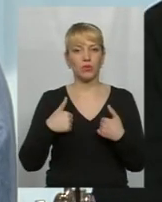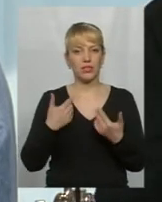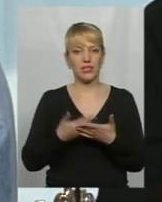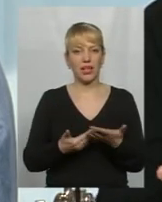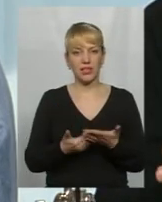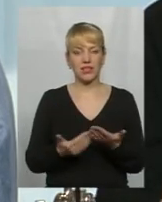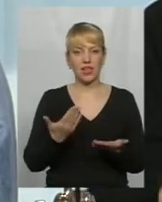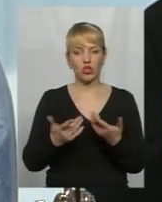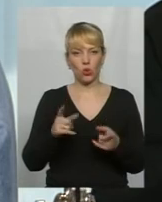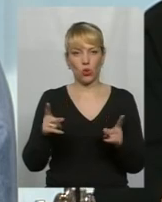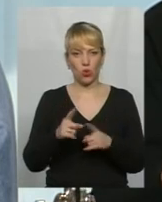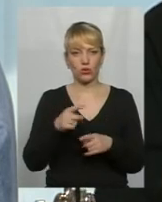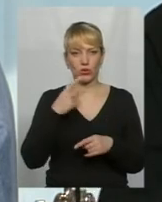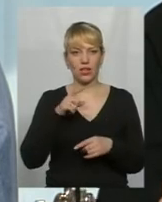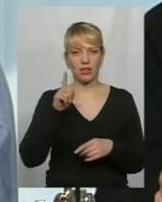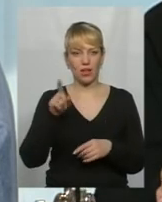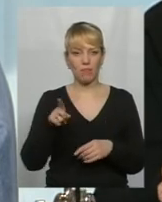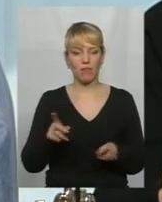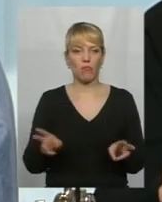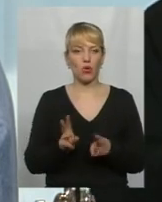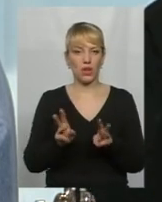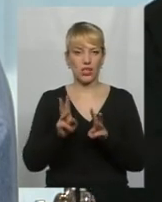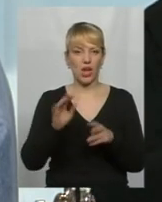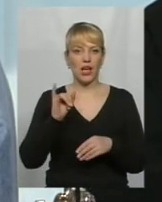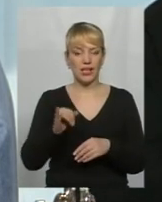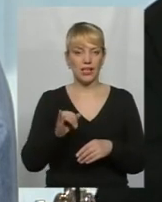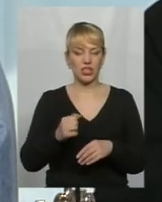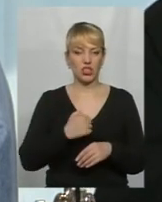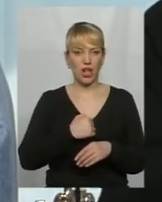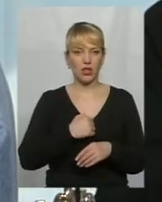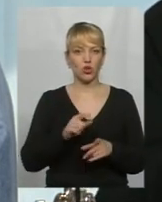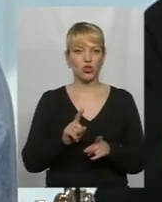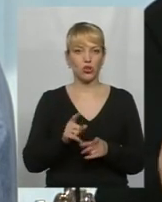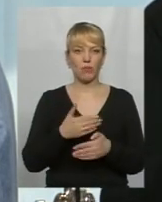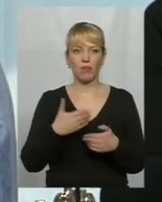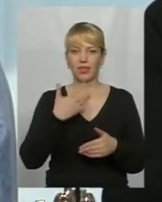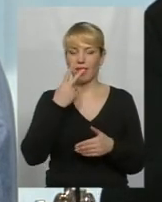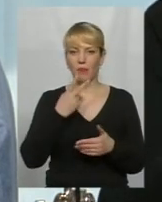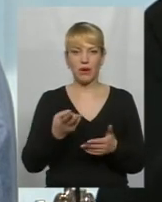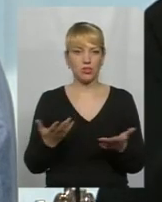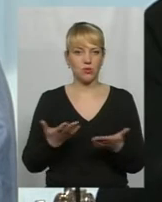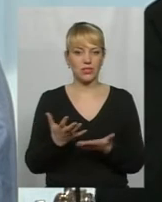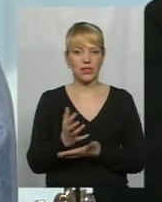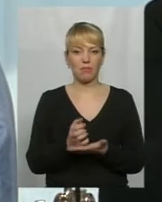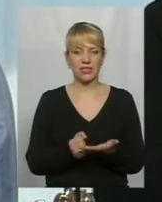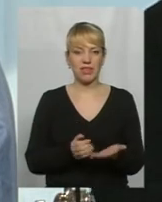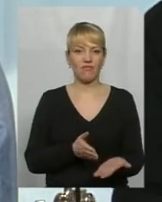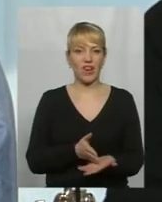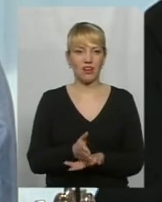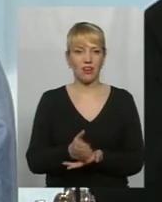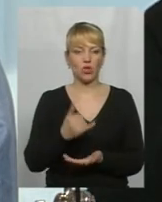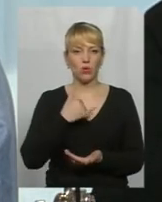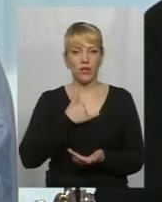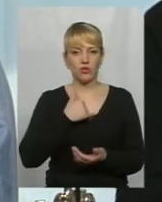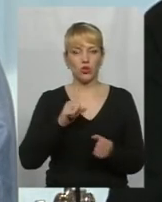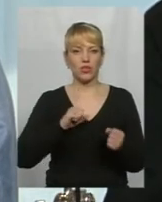там, якщо так коротко сказати, там сьогодні пожежа. От, і тому дуже жалко, що ми не бачимо сьогодні якихось запасних варіантів у нашого